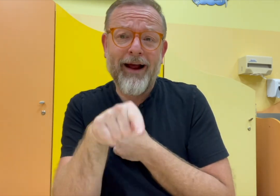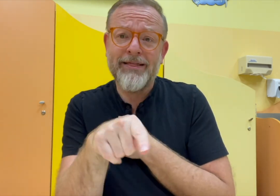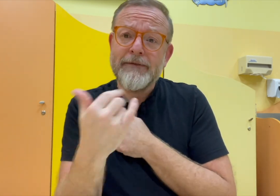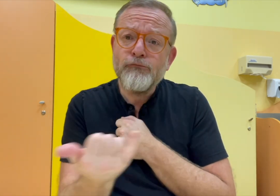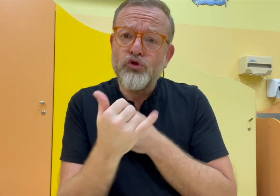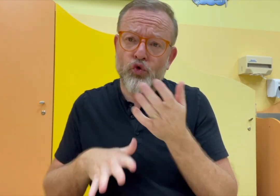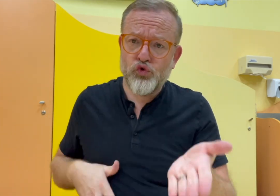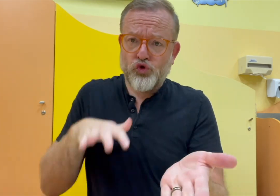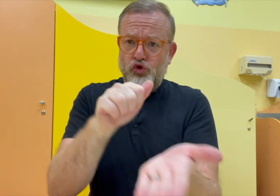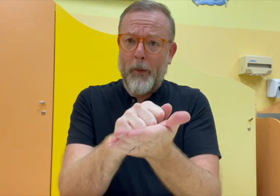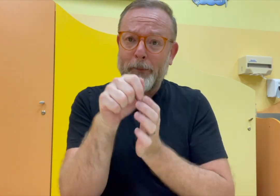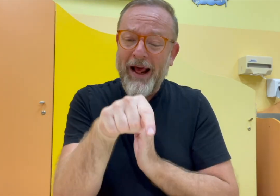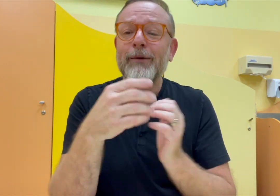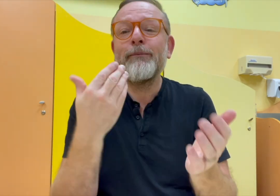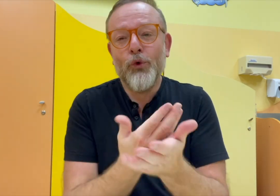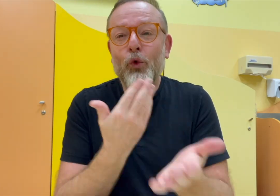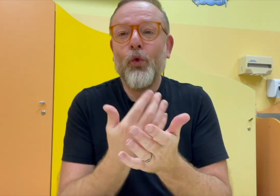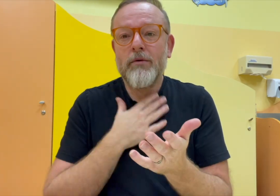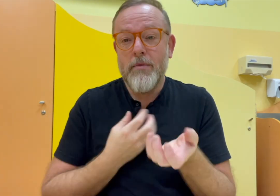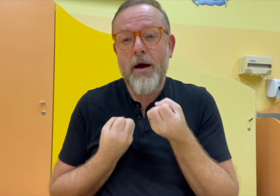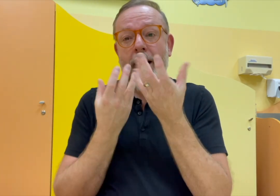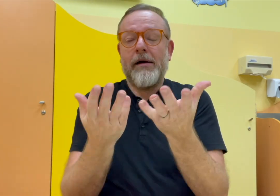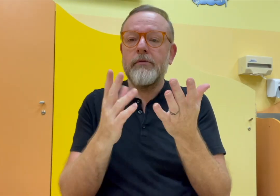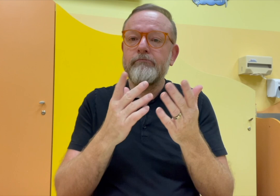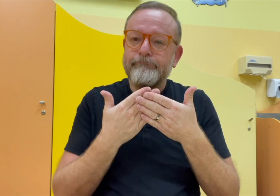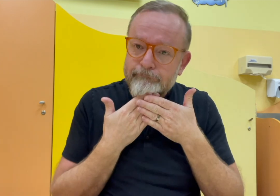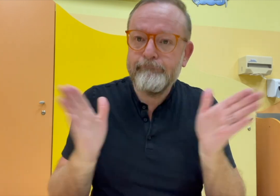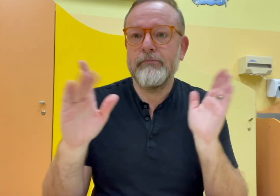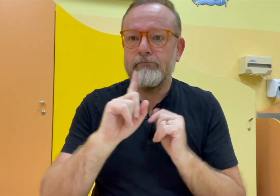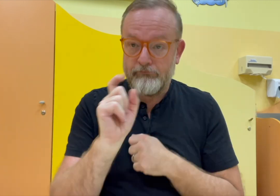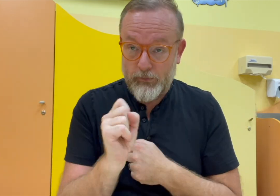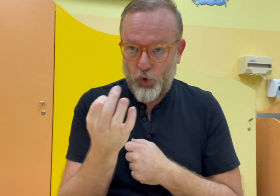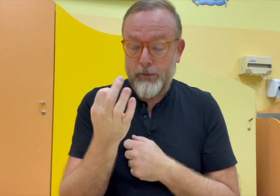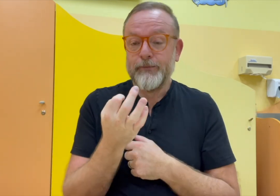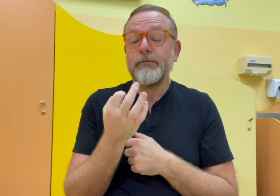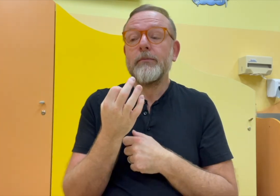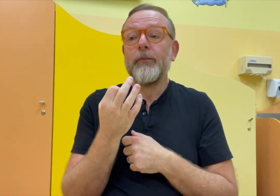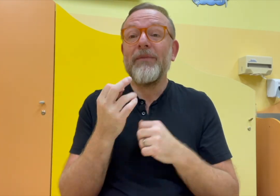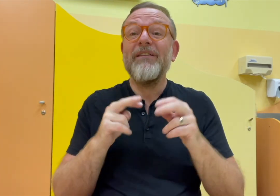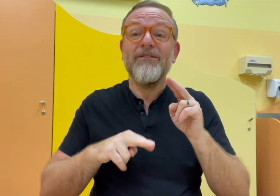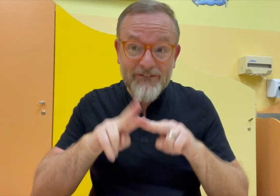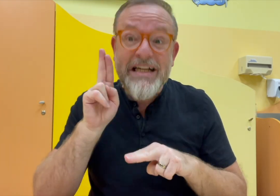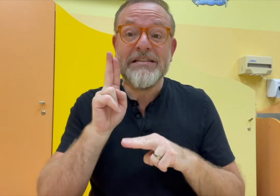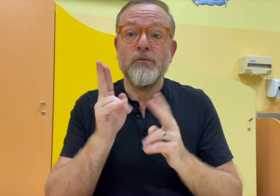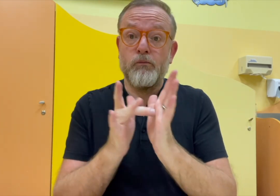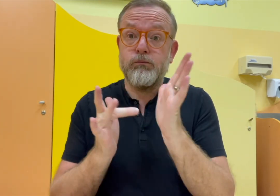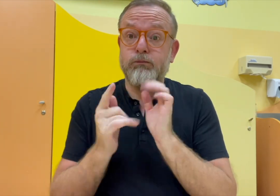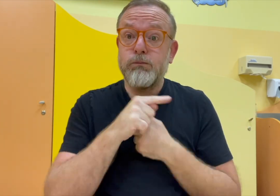mám nějaká konkurence mezi pedagogy, tak na to doplatí naši žáci. Proto si myslím, že je důležitá otevřenost.